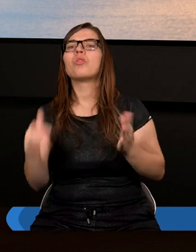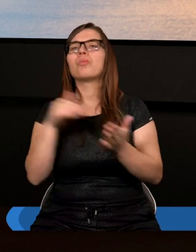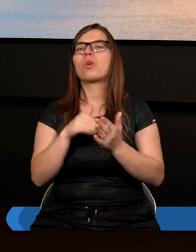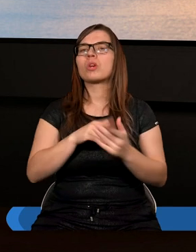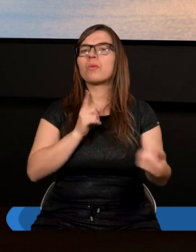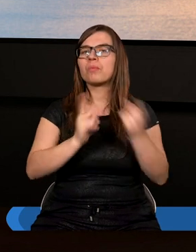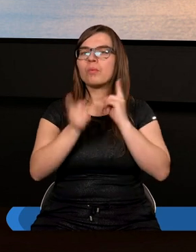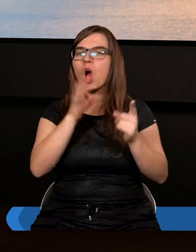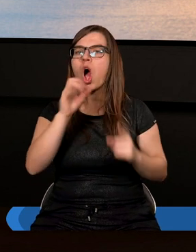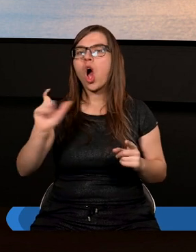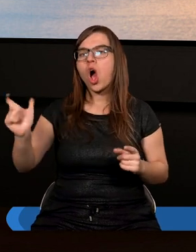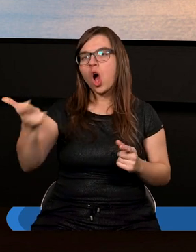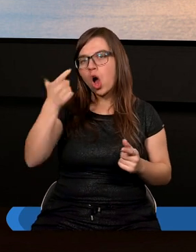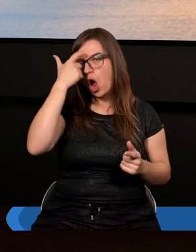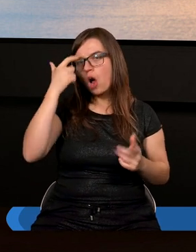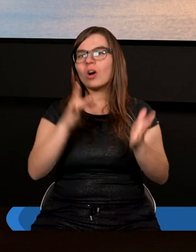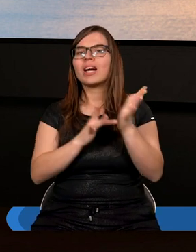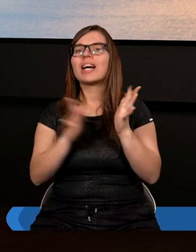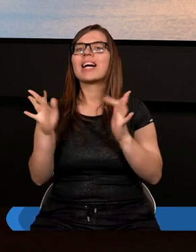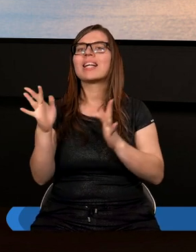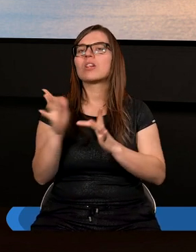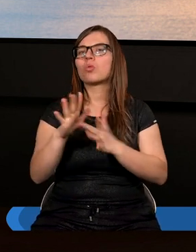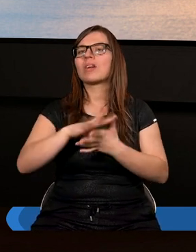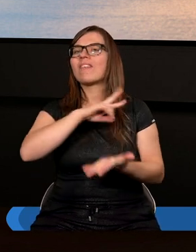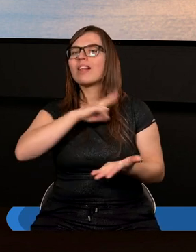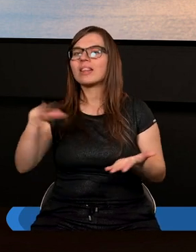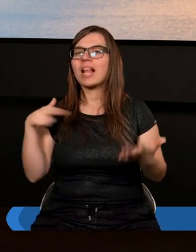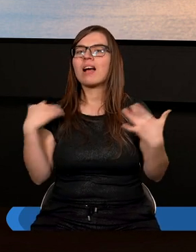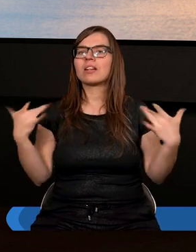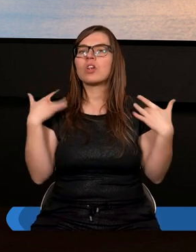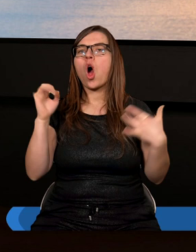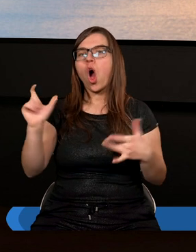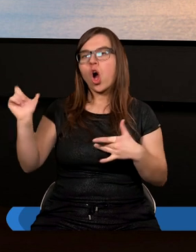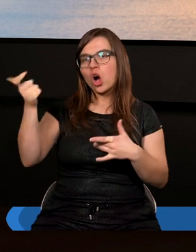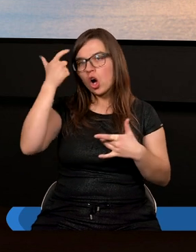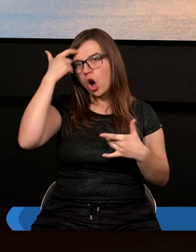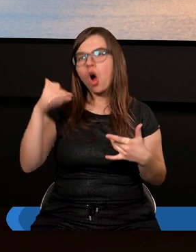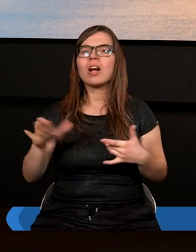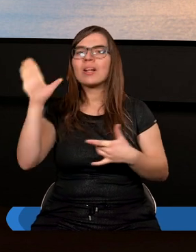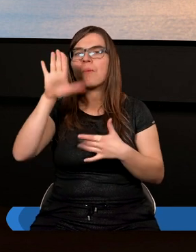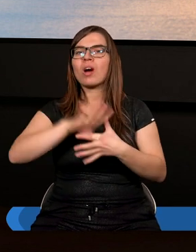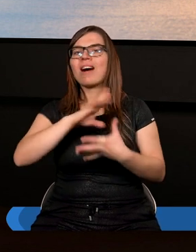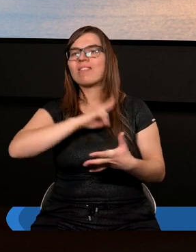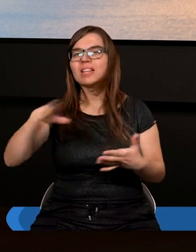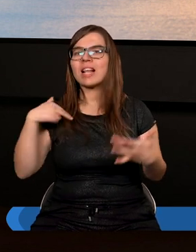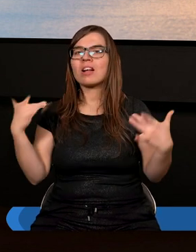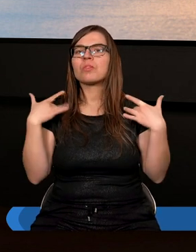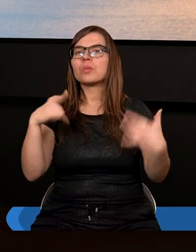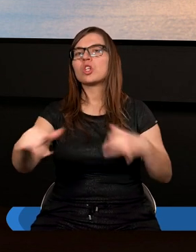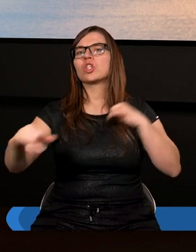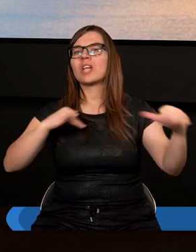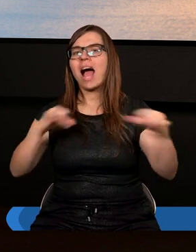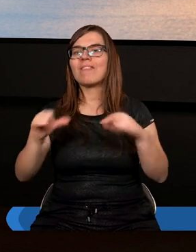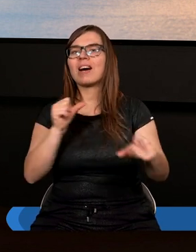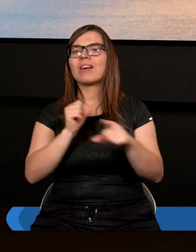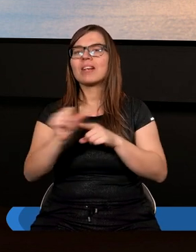porozmawiać o roli Chrystusa w naszym życiu, o roli Pana Boga w naszym życiu. Bo przecież szafarstwo